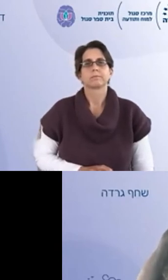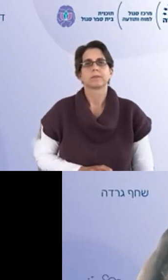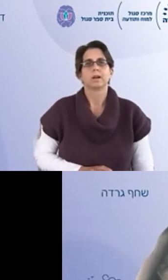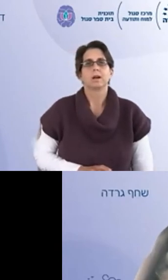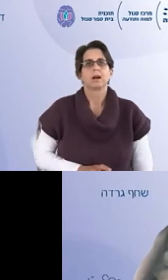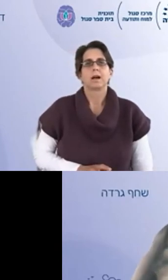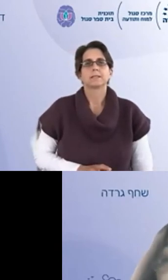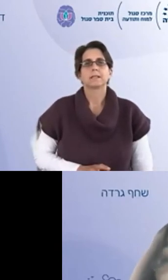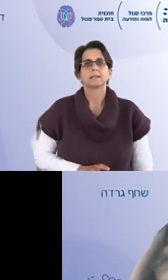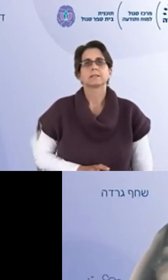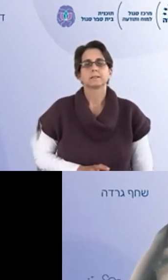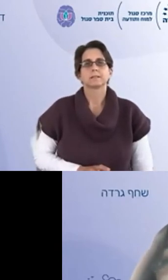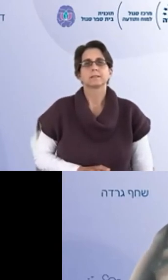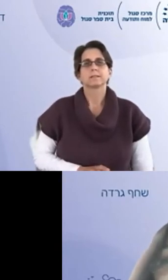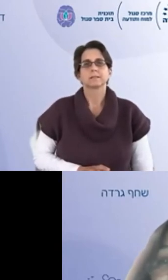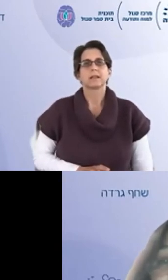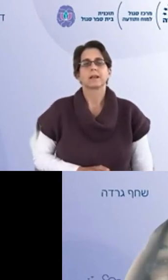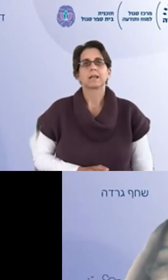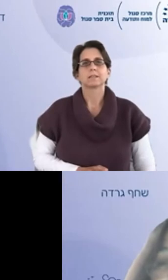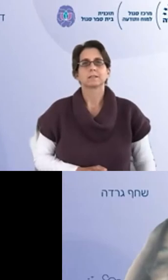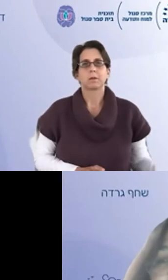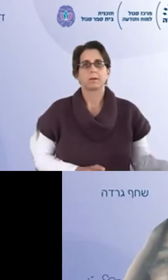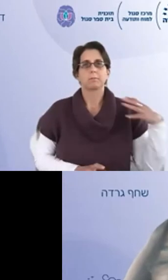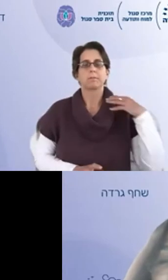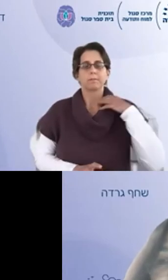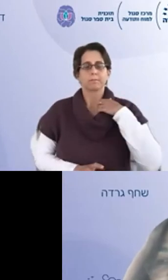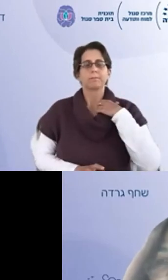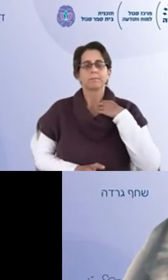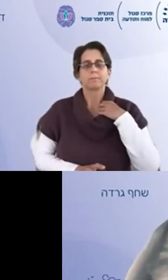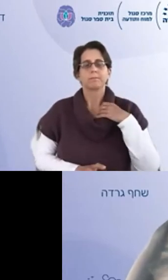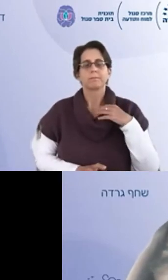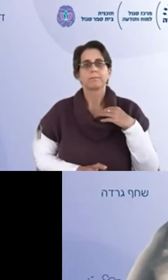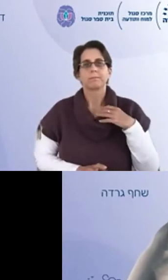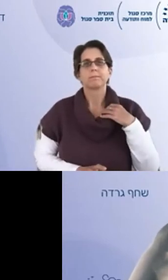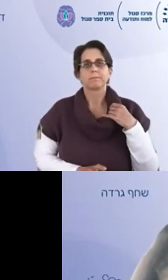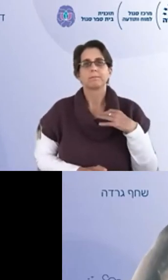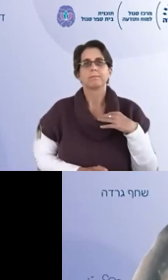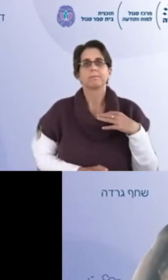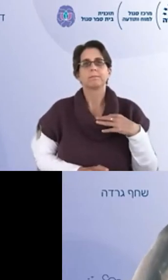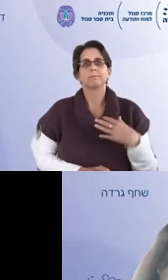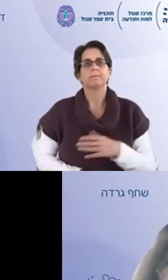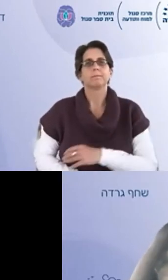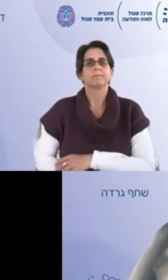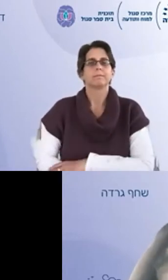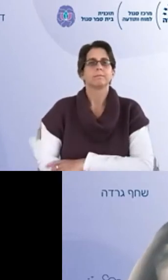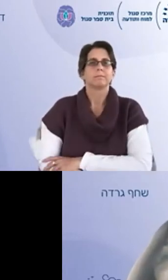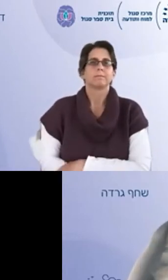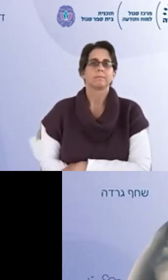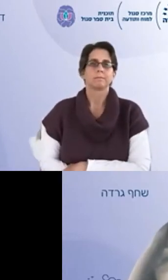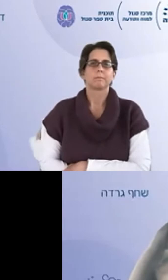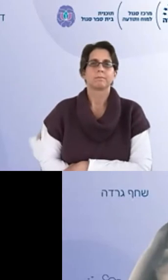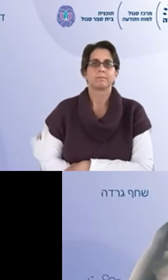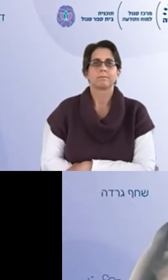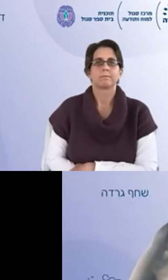הכלים המשמעותיים אחד הדברים נועה שחשוב לציין שהעברנו לצוות זה